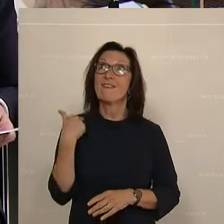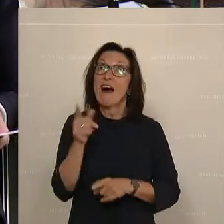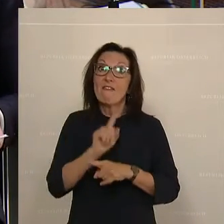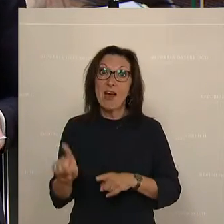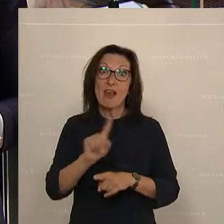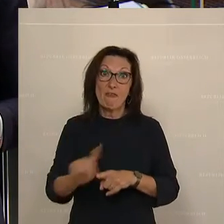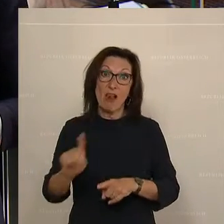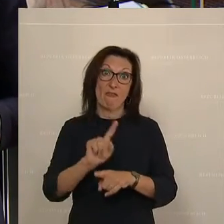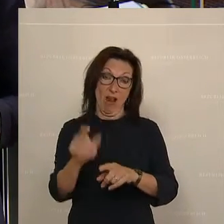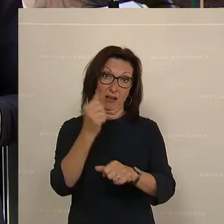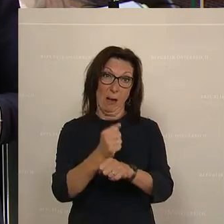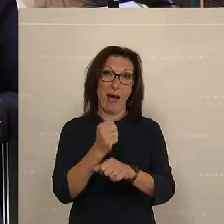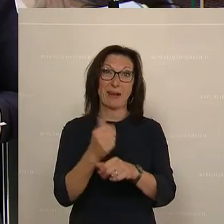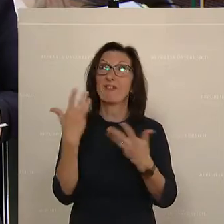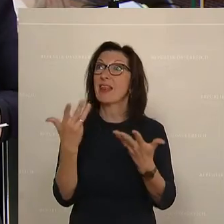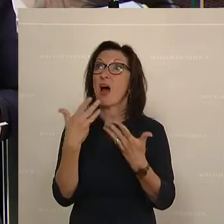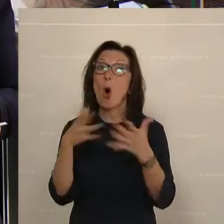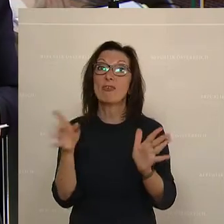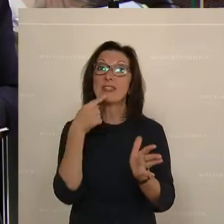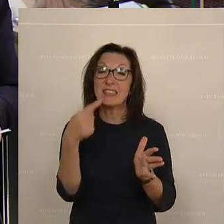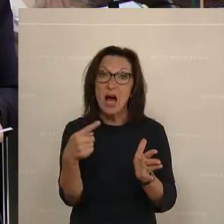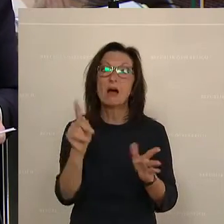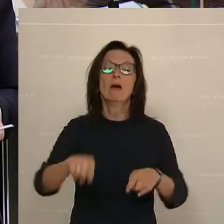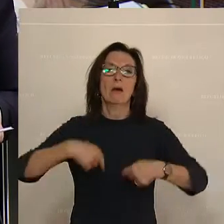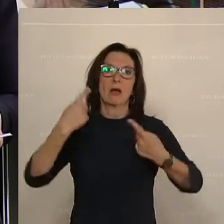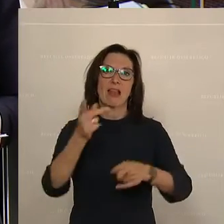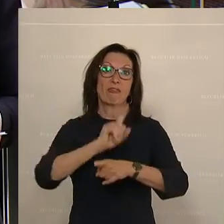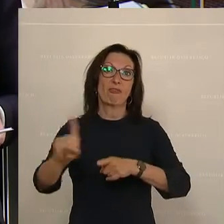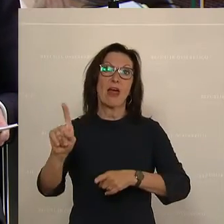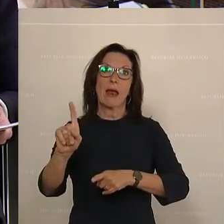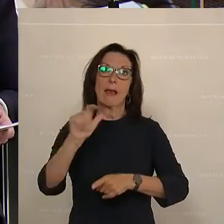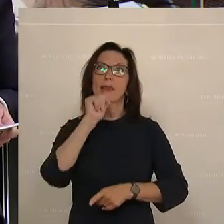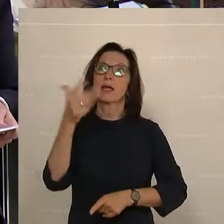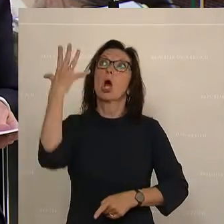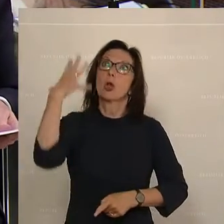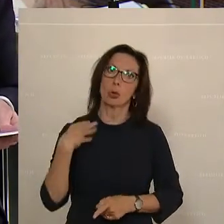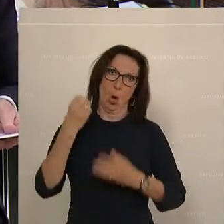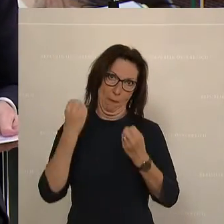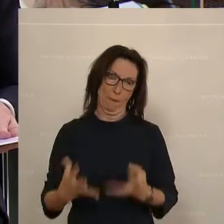daraus lernen und nur dann können wir diese Fehler auch nie mehr wiederholen. Und auch das sehe ich als meine Verantwortung.